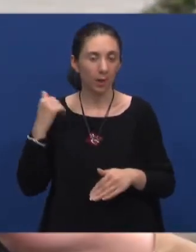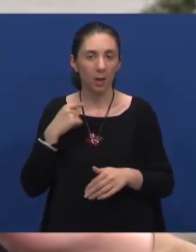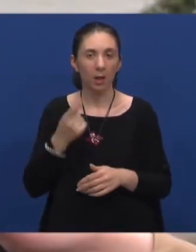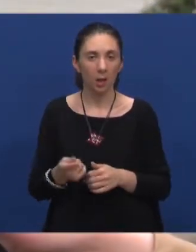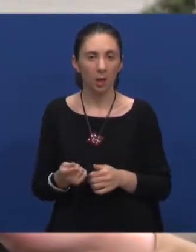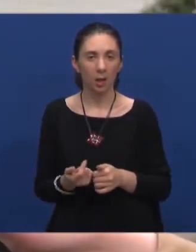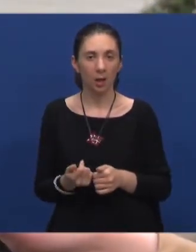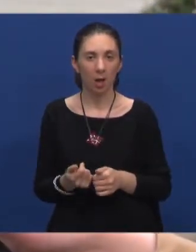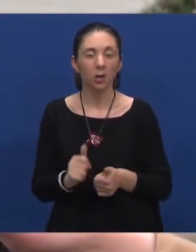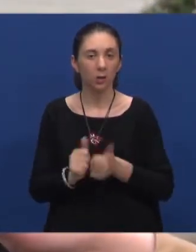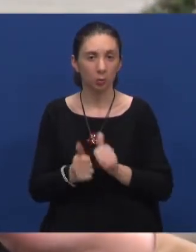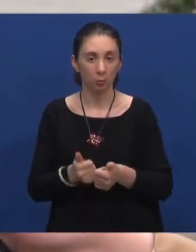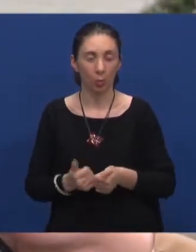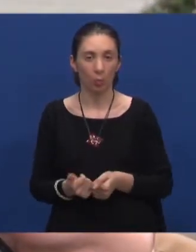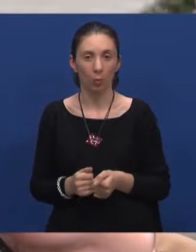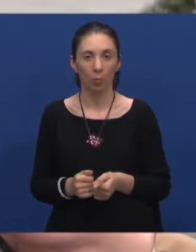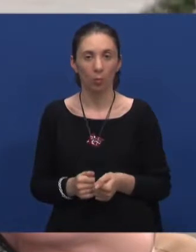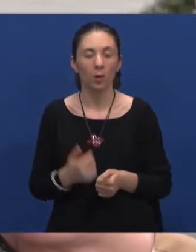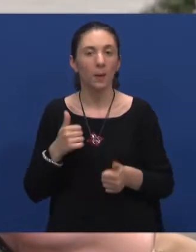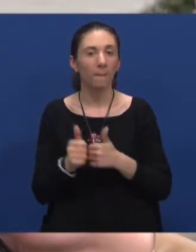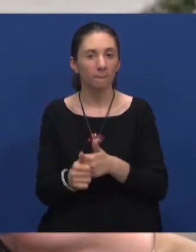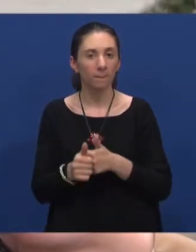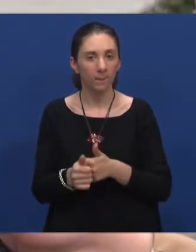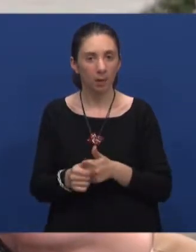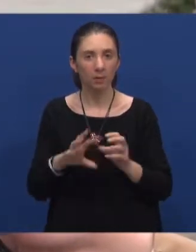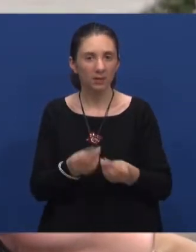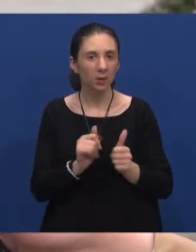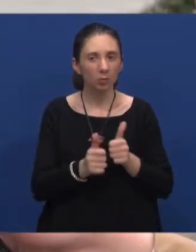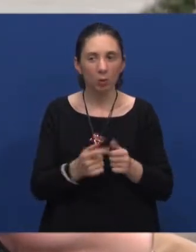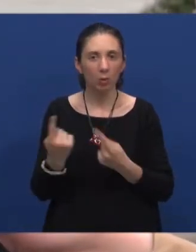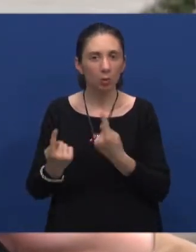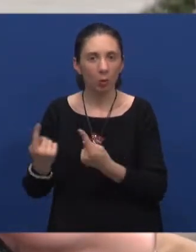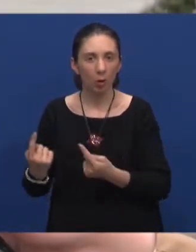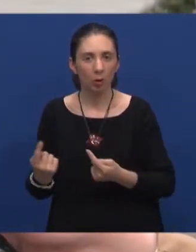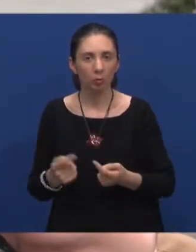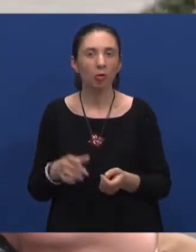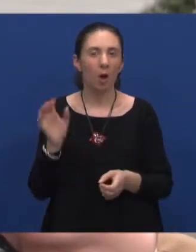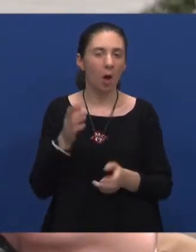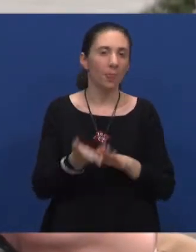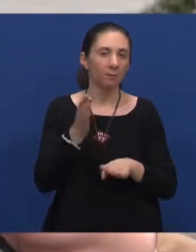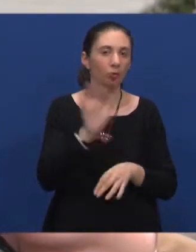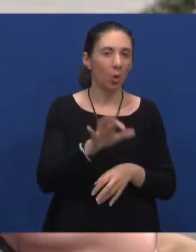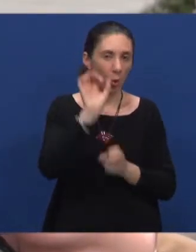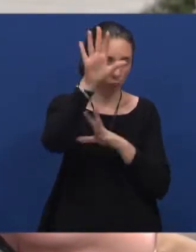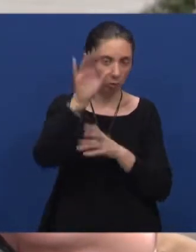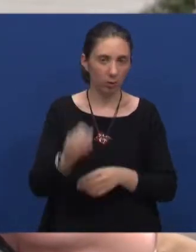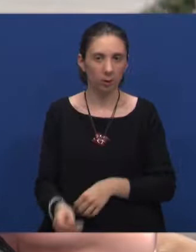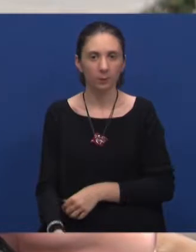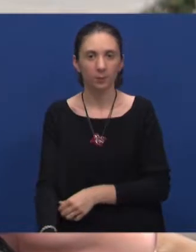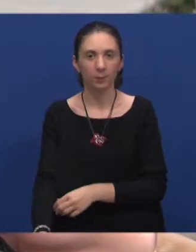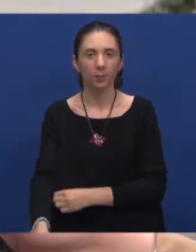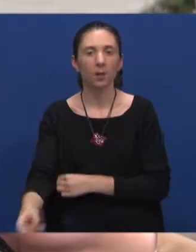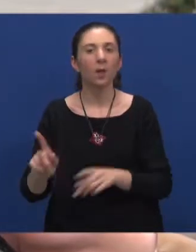rekla, sport i pratim sve sportske događaje s naglaskom na košarku, a i